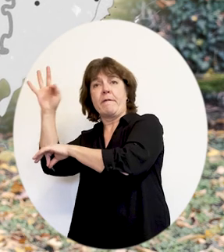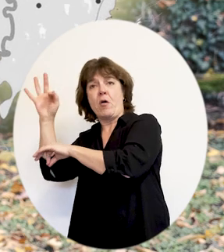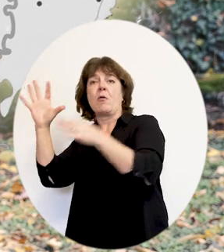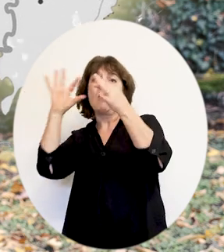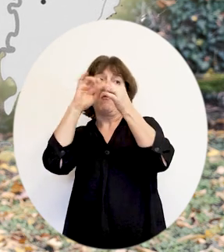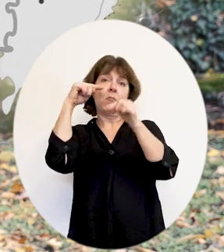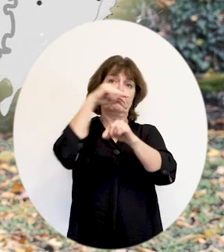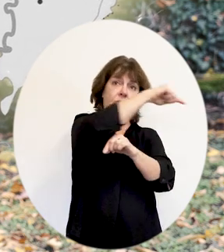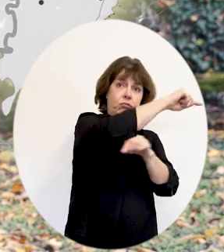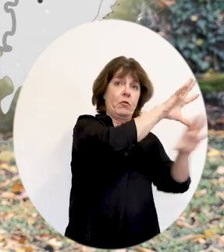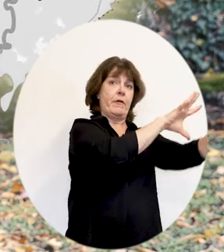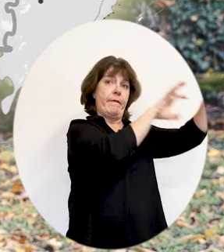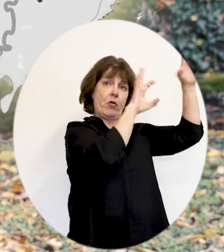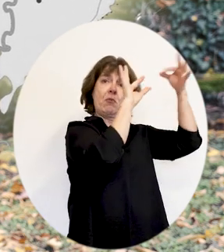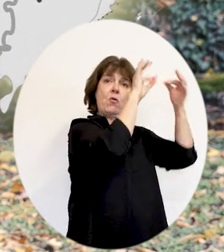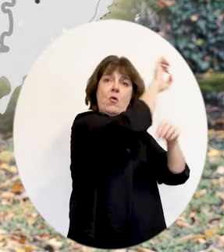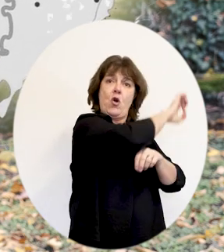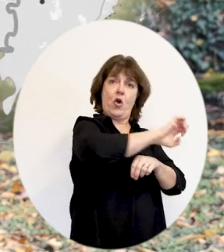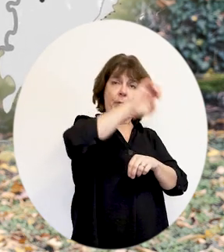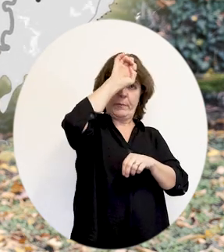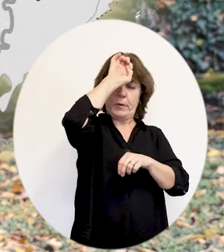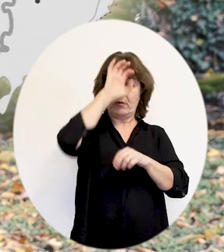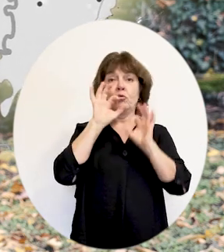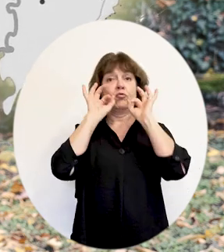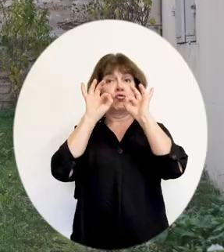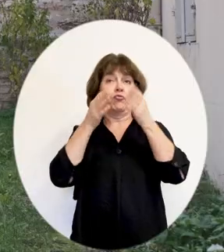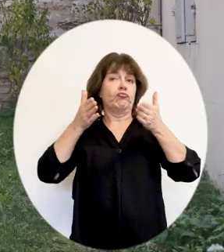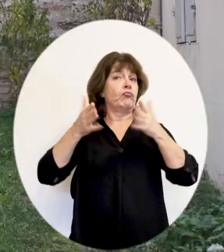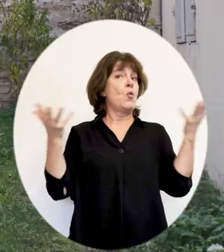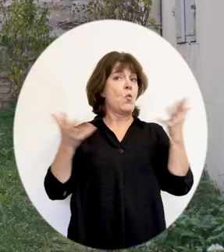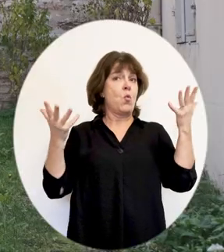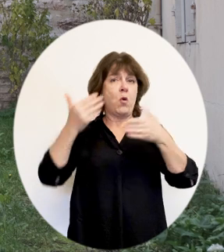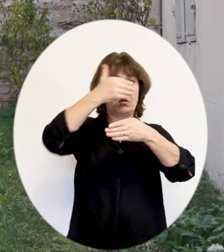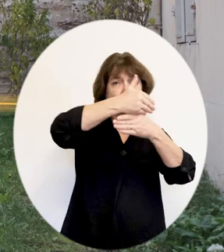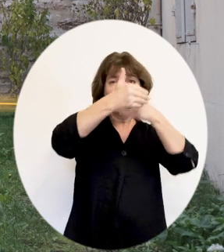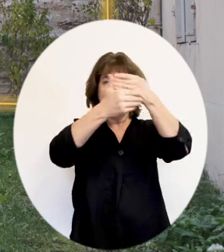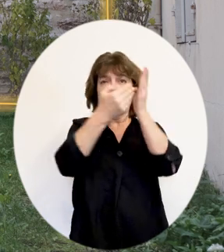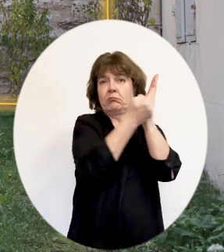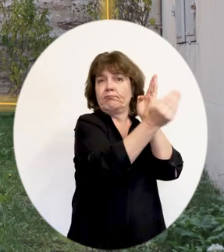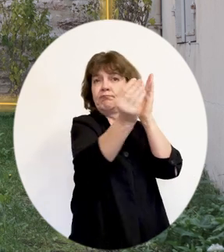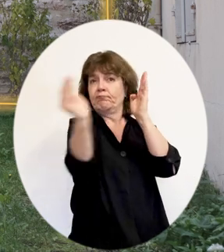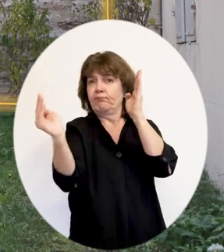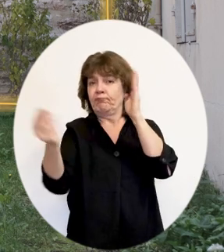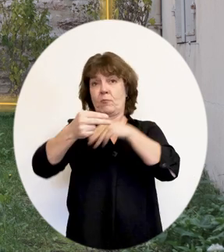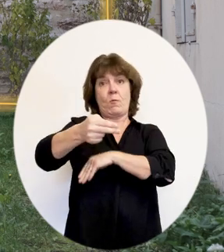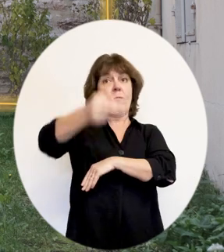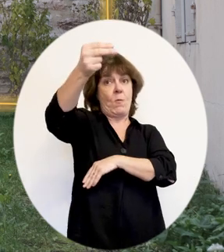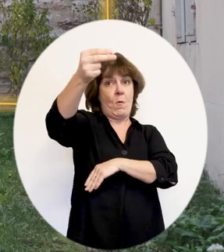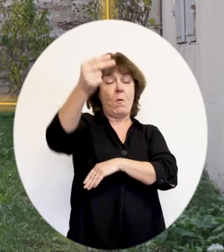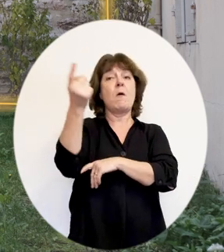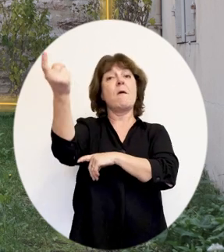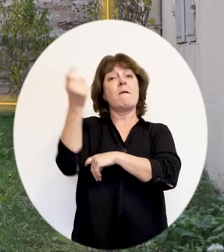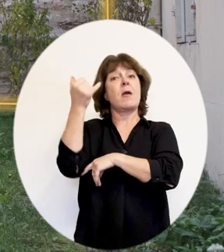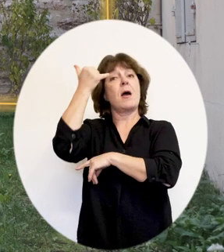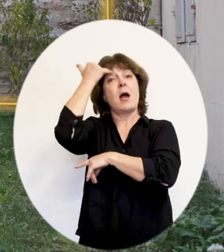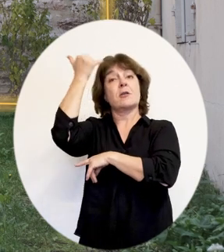-Comté, terre d'Empire. Aussi, il a été décidé de fortifier le front nord de la ville, et des travaux ont été entrepris